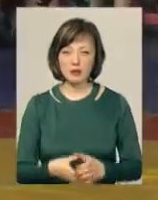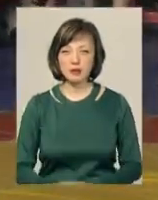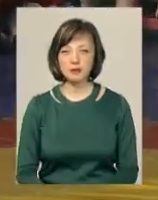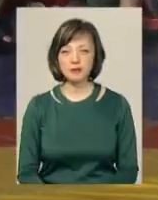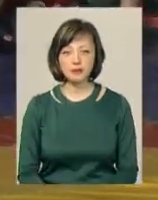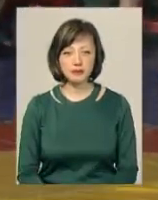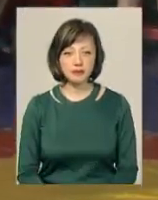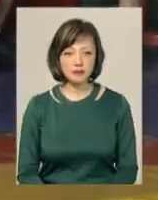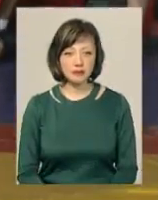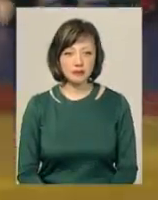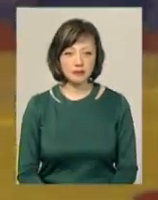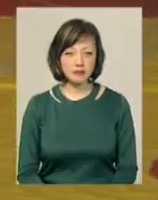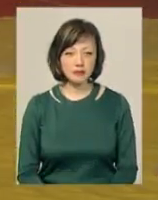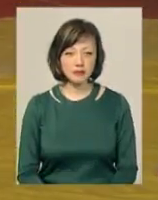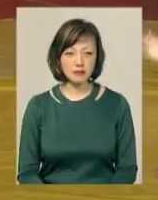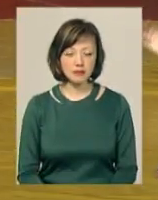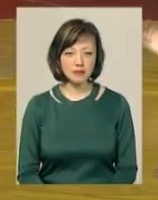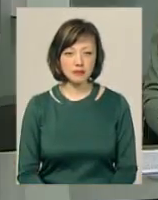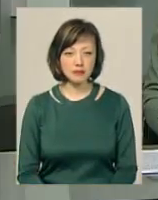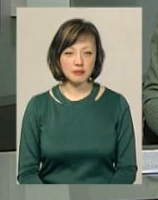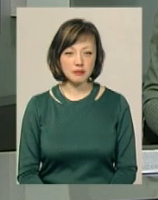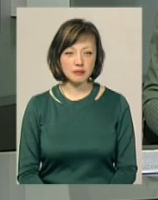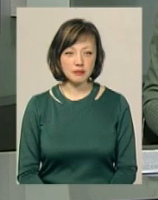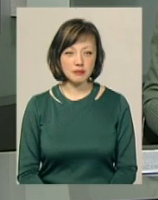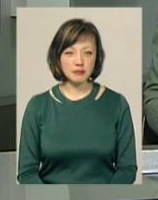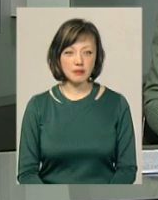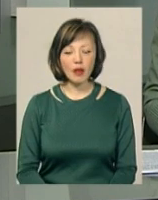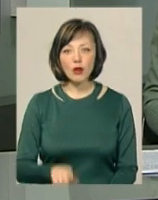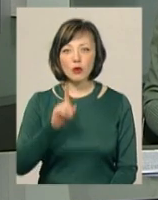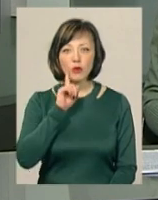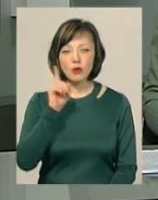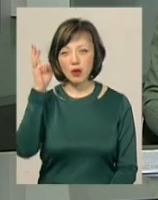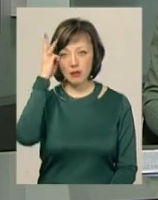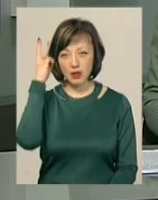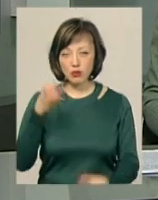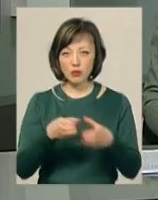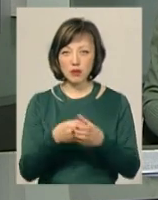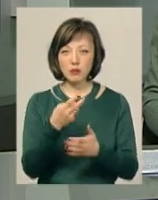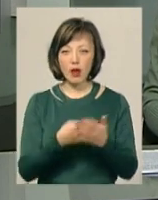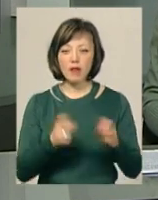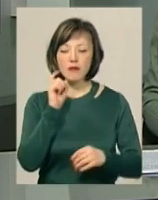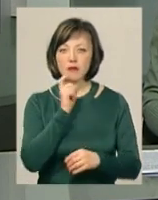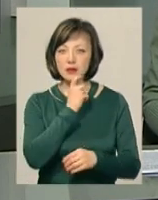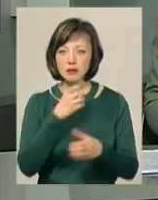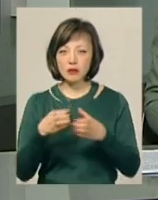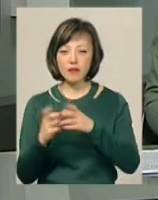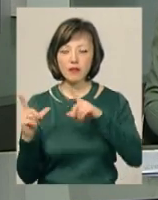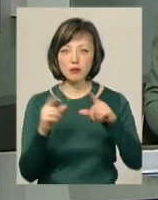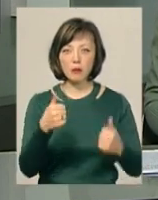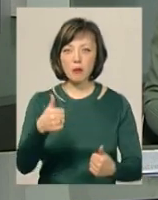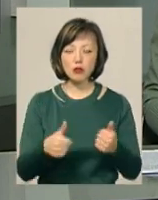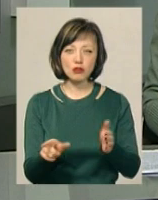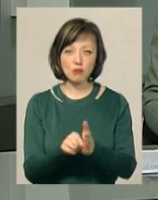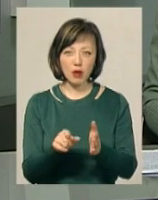Поробок, Володимир Саприкін, Новини, Поділля, Центр. Юніори Хмельницького Поділля програли вінницьким подолянам у вийзному матчі